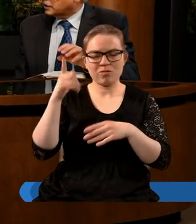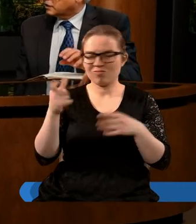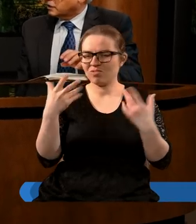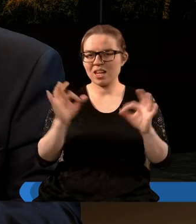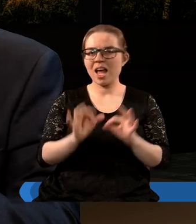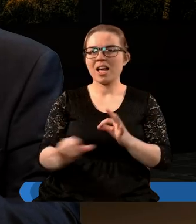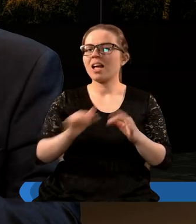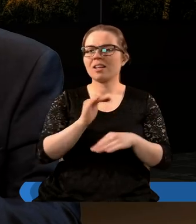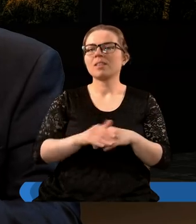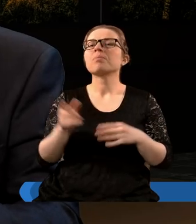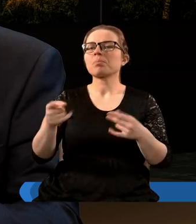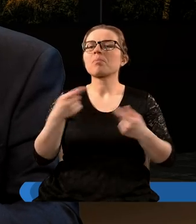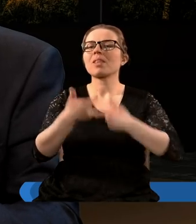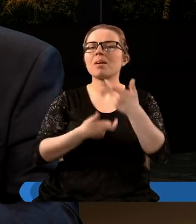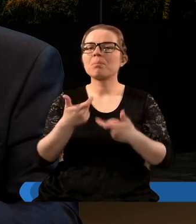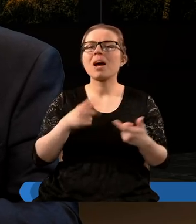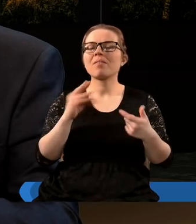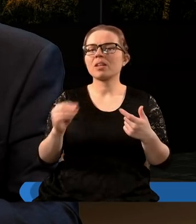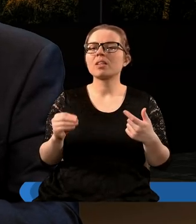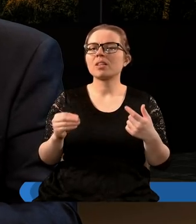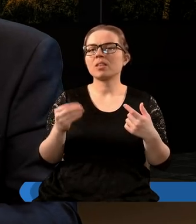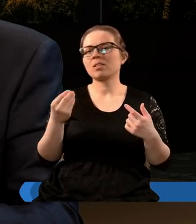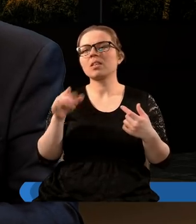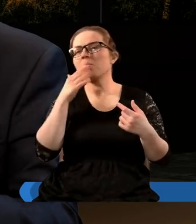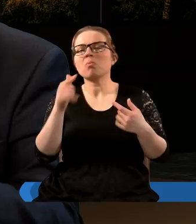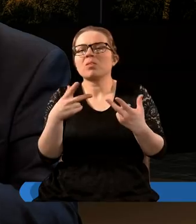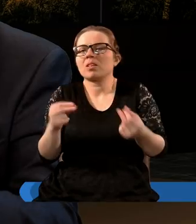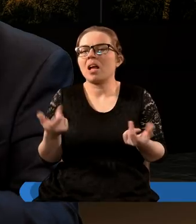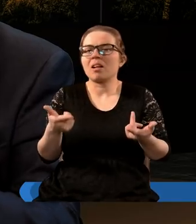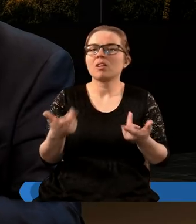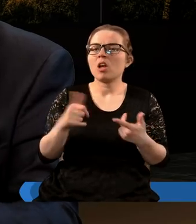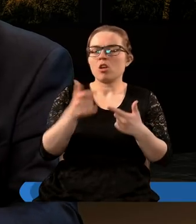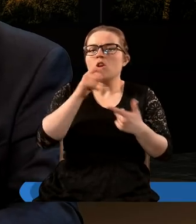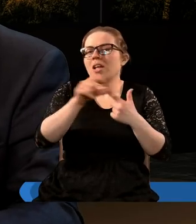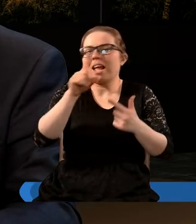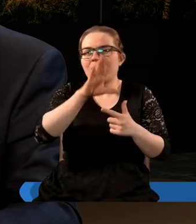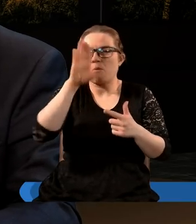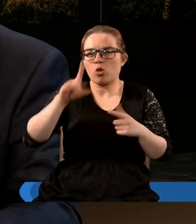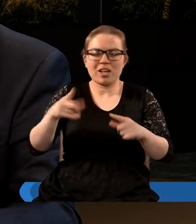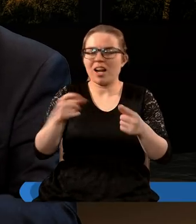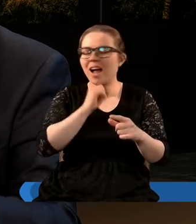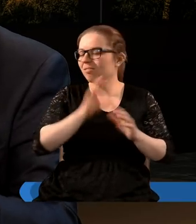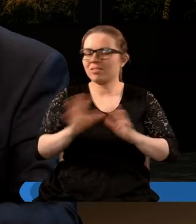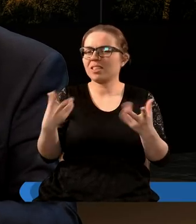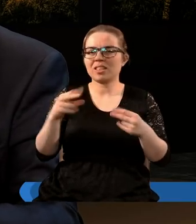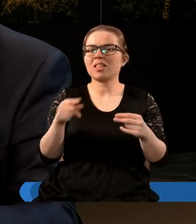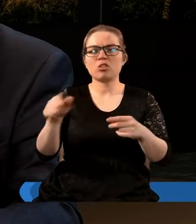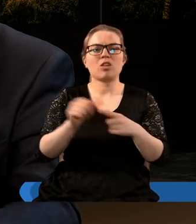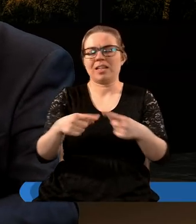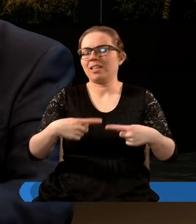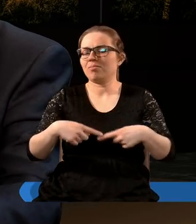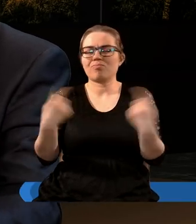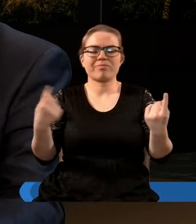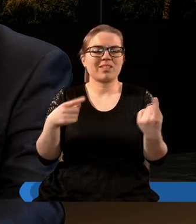istota, która sprawia, że my mówimy nie, to nie jest Boże dzieło absolutnie. To jest siła sprzeczna